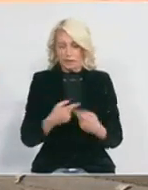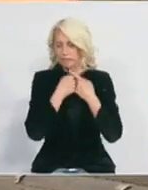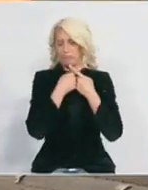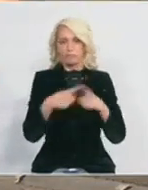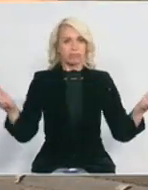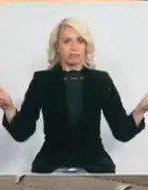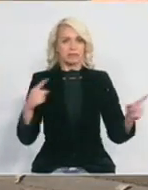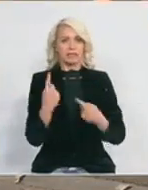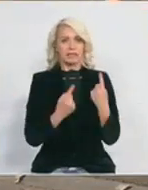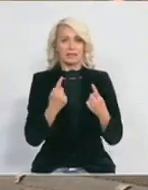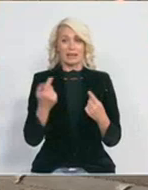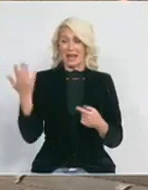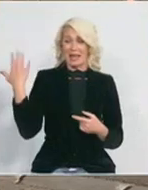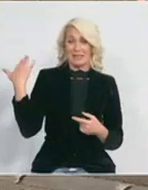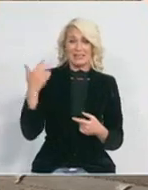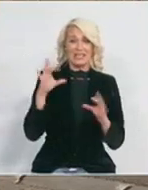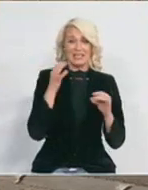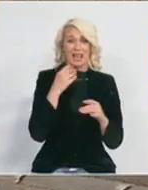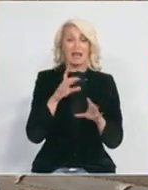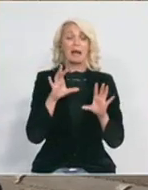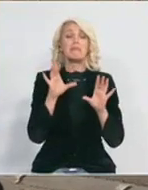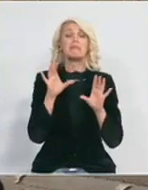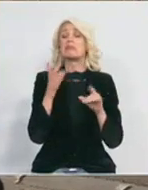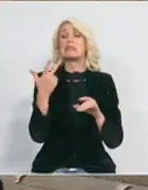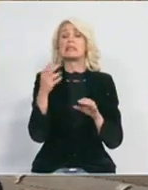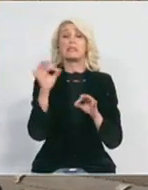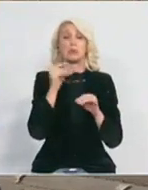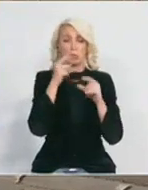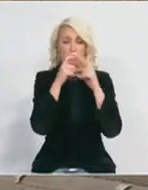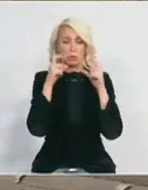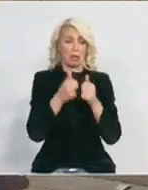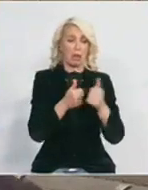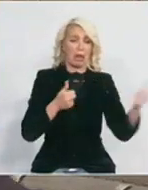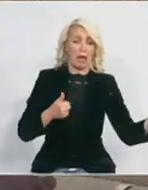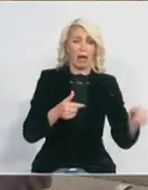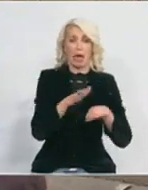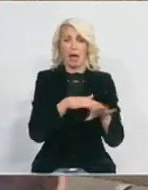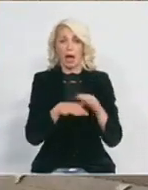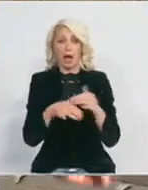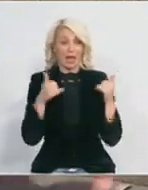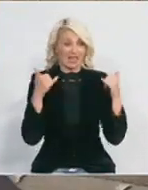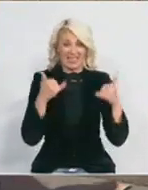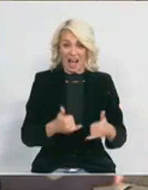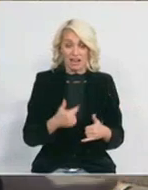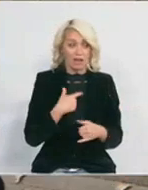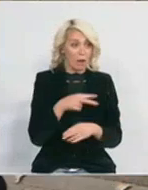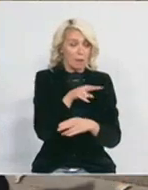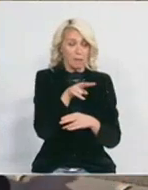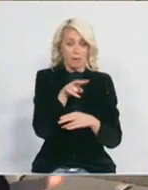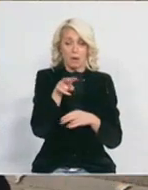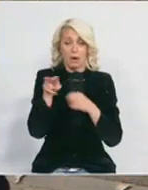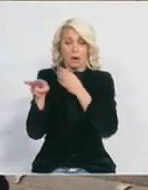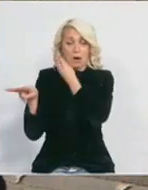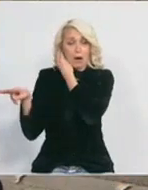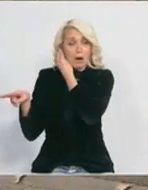nosilo 30% ljudi zaštitu opremu, maske, imale udaljenost. Danas ja, gde god pogledam, ja mislim, nisam